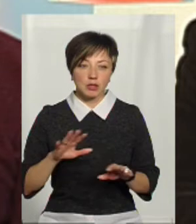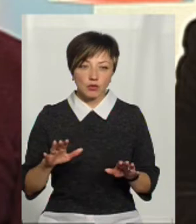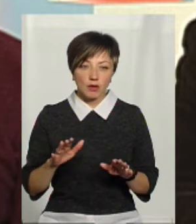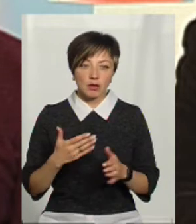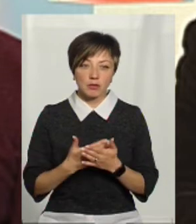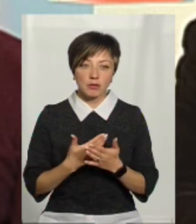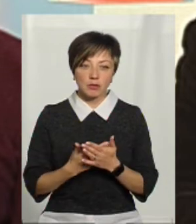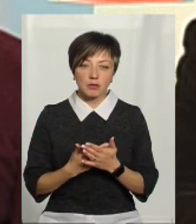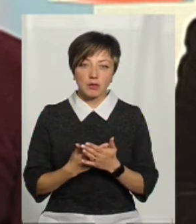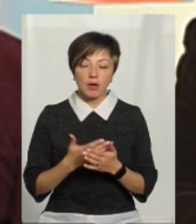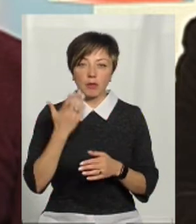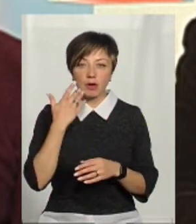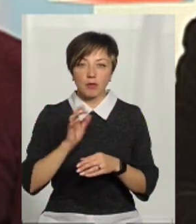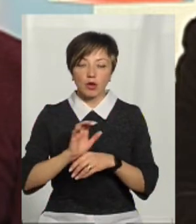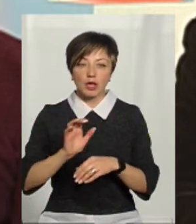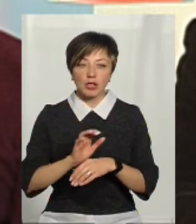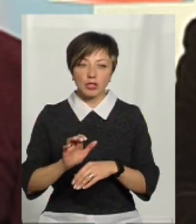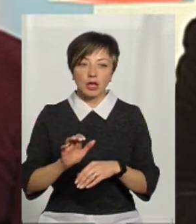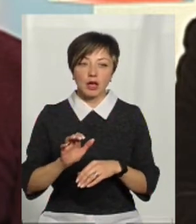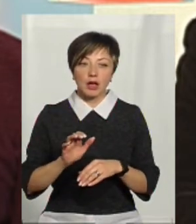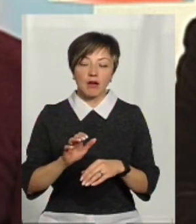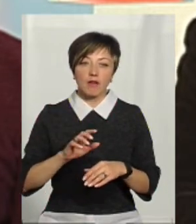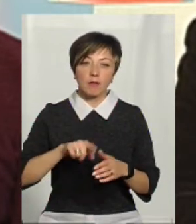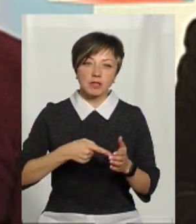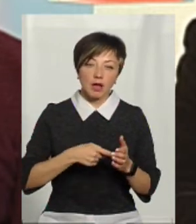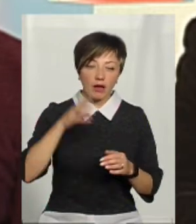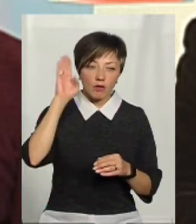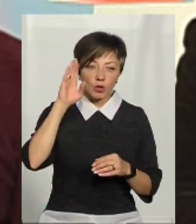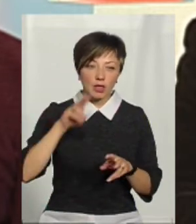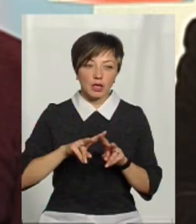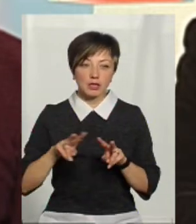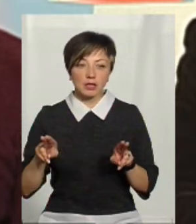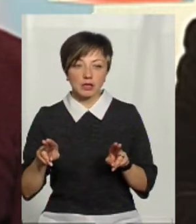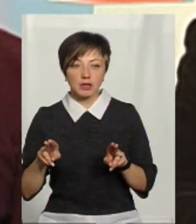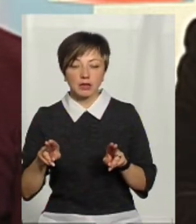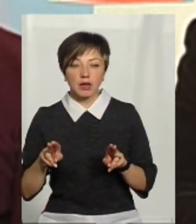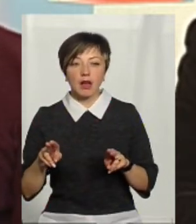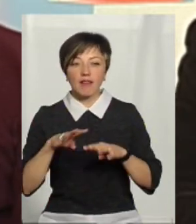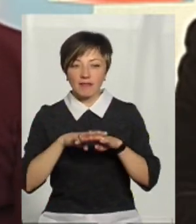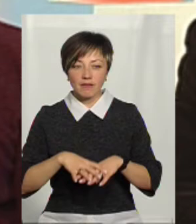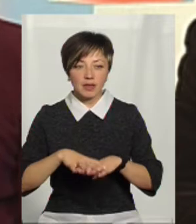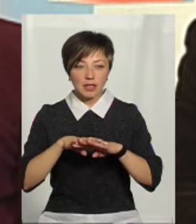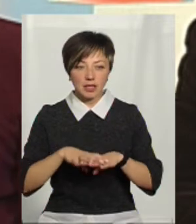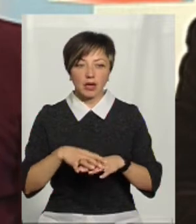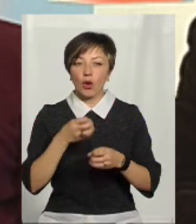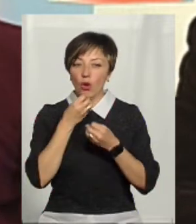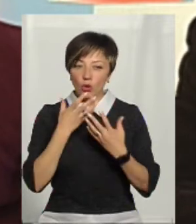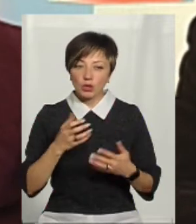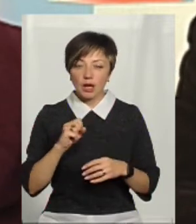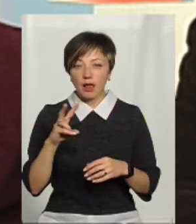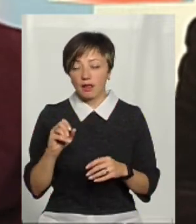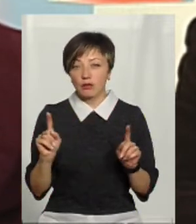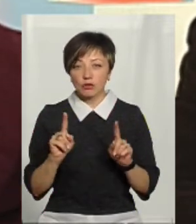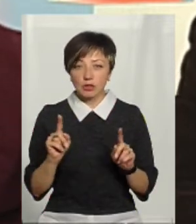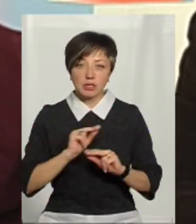при подачі, як міської води, або як, тому що там вода, вона то фільтрується, там фільтри хороші. Але